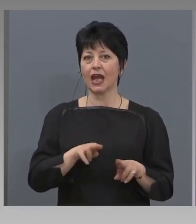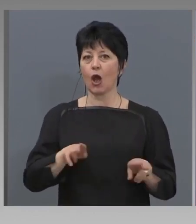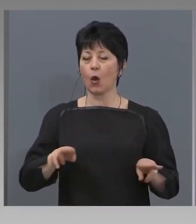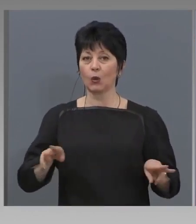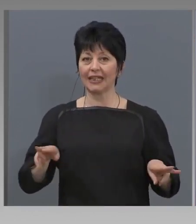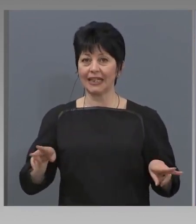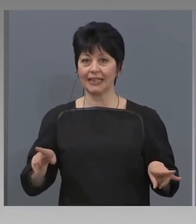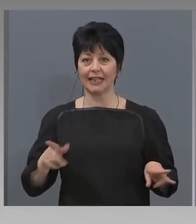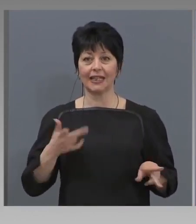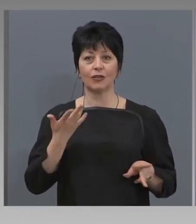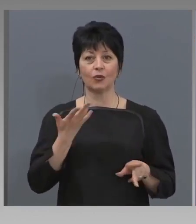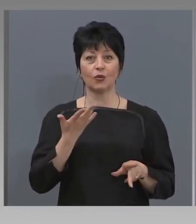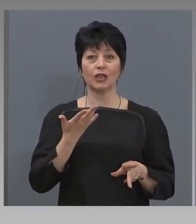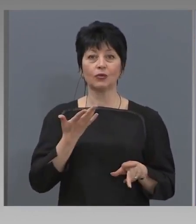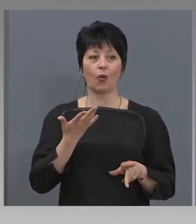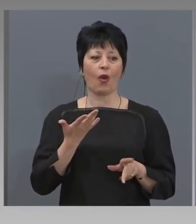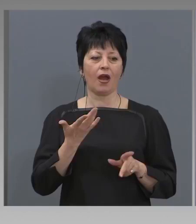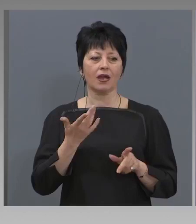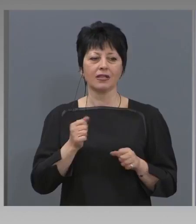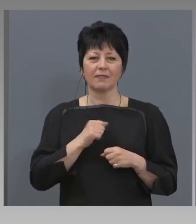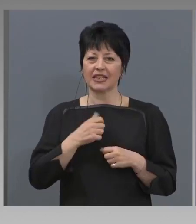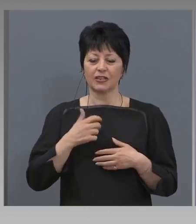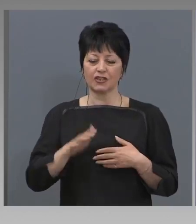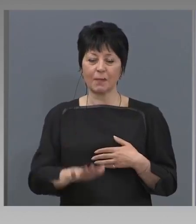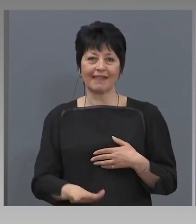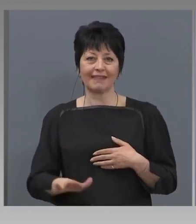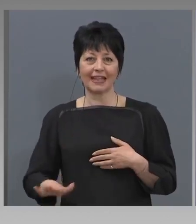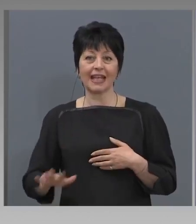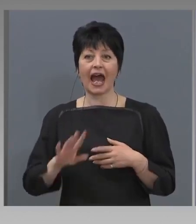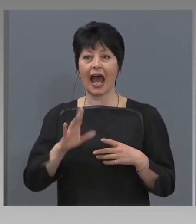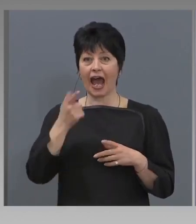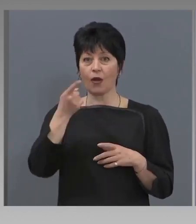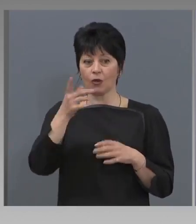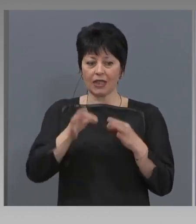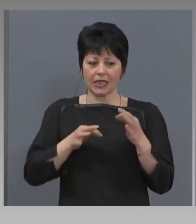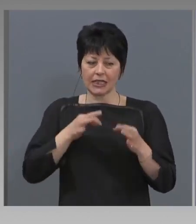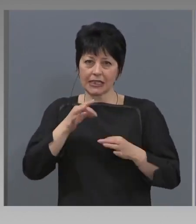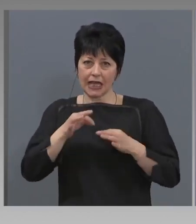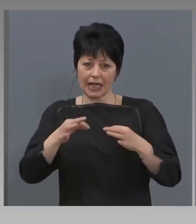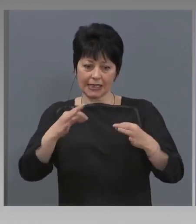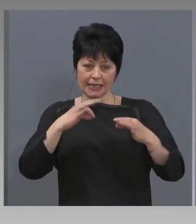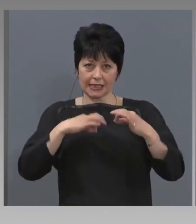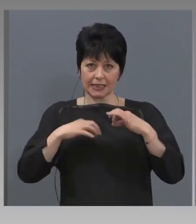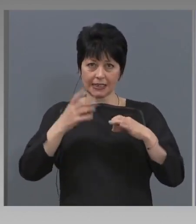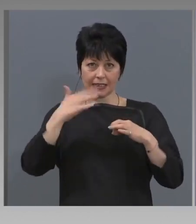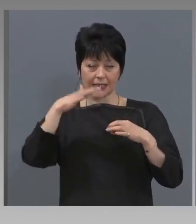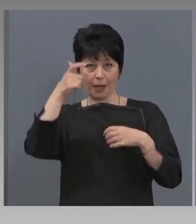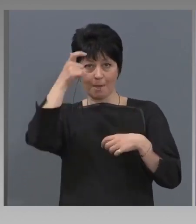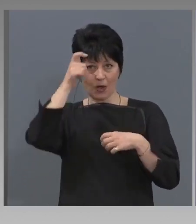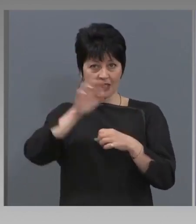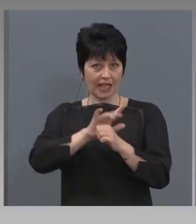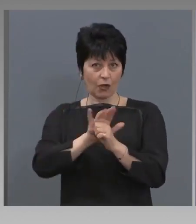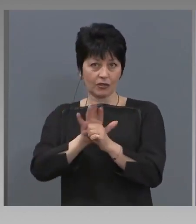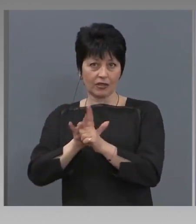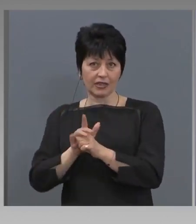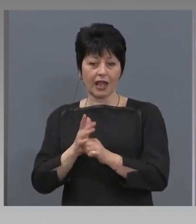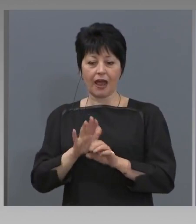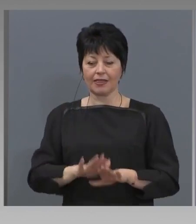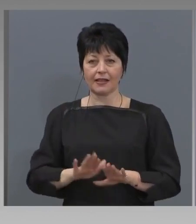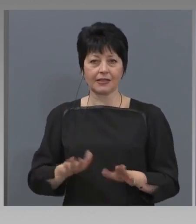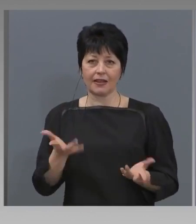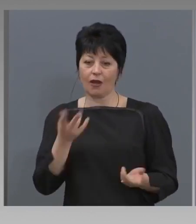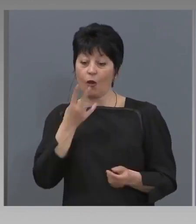коронавирус и трябва да влязат в болница, кой ще поеме грижата за децата и с оглед на това, че те също са били контактни. Обмисляли ли сте такъв сценарий до сега?